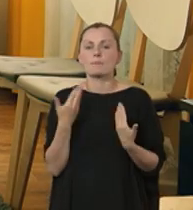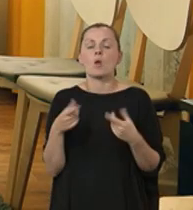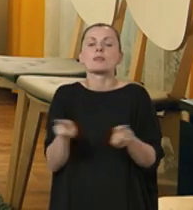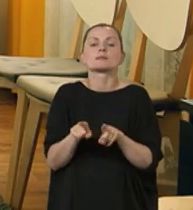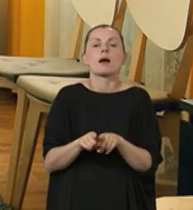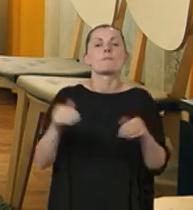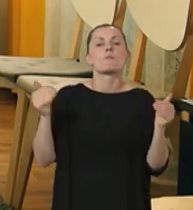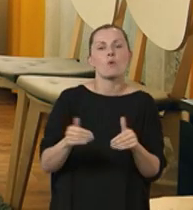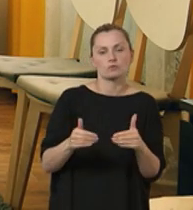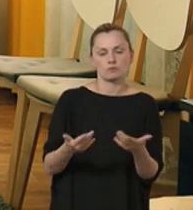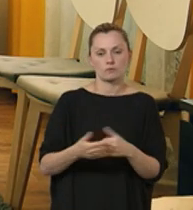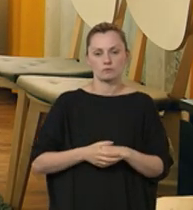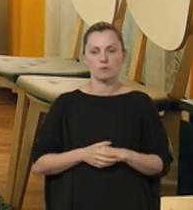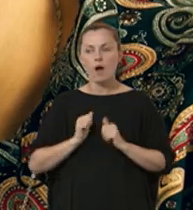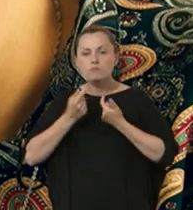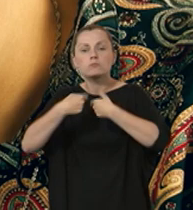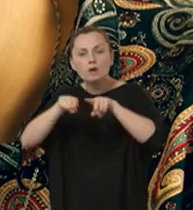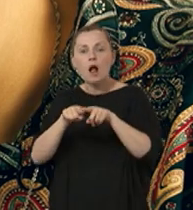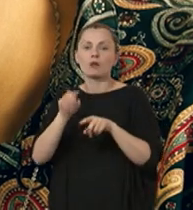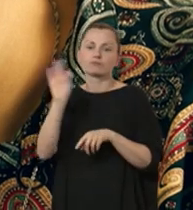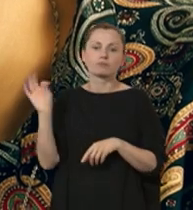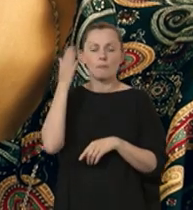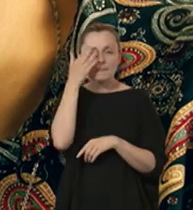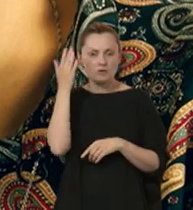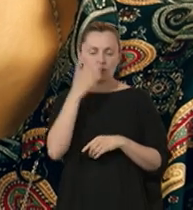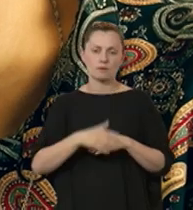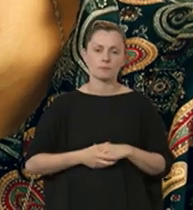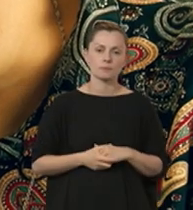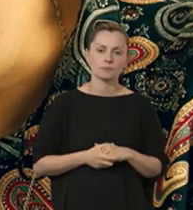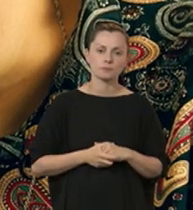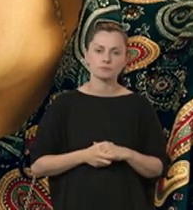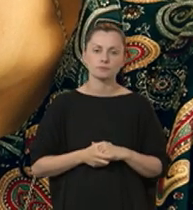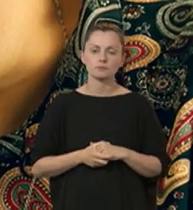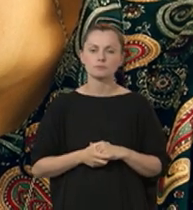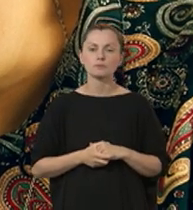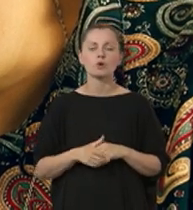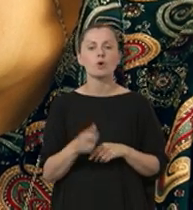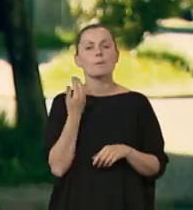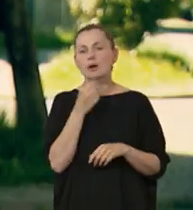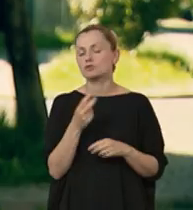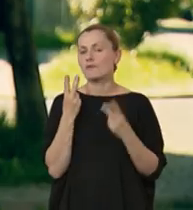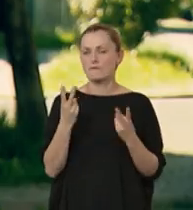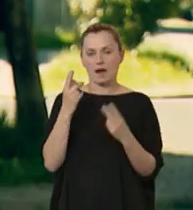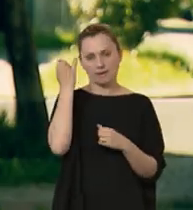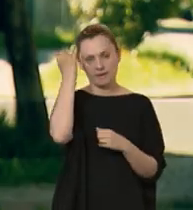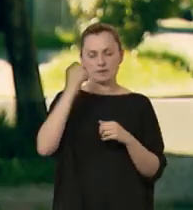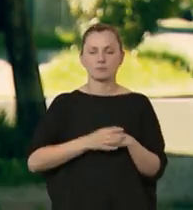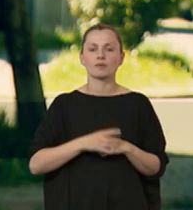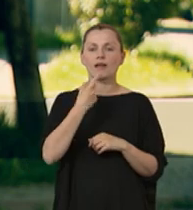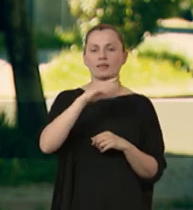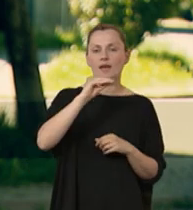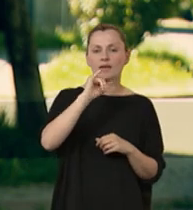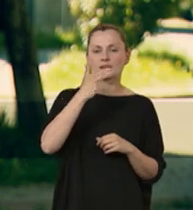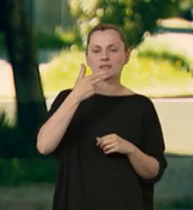takich samych możliwości, aby realizować swoje marzenia. To jest bardzo ważna idea, mówiąc o